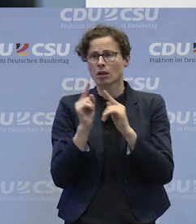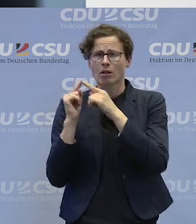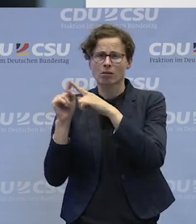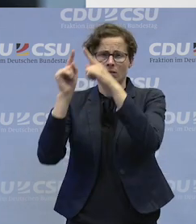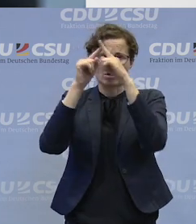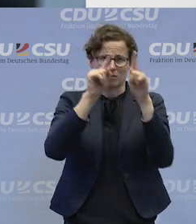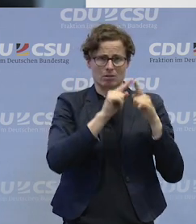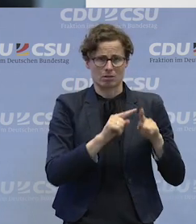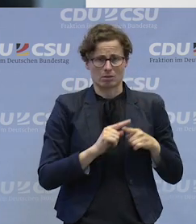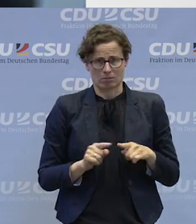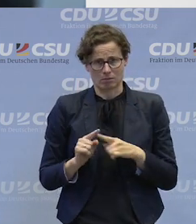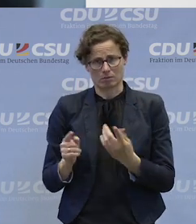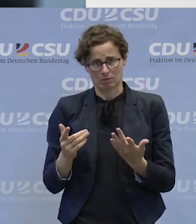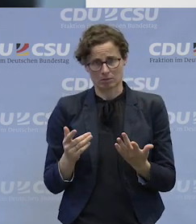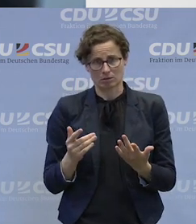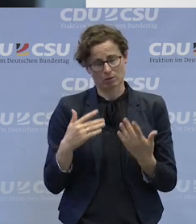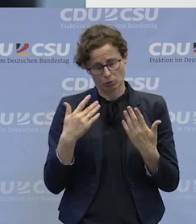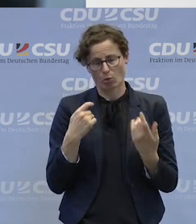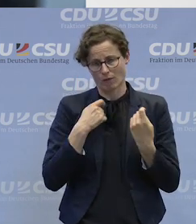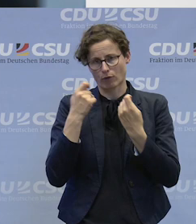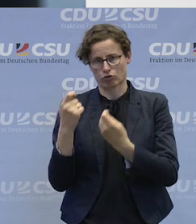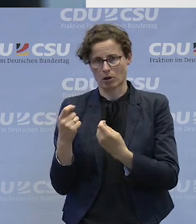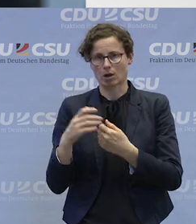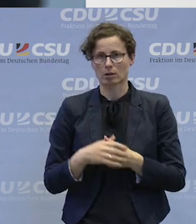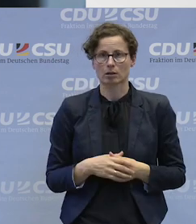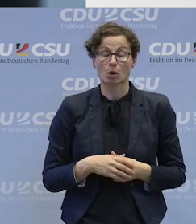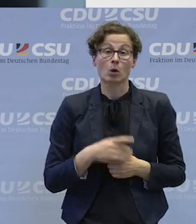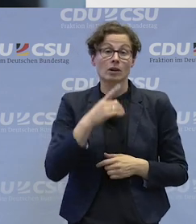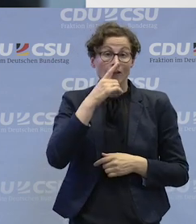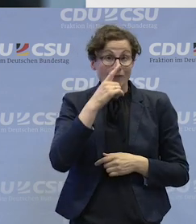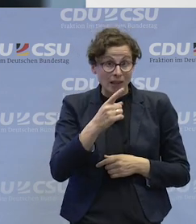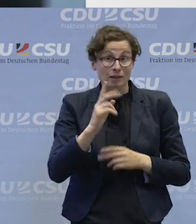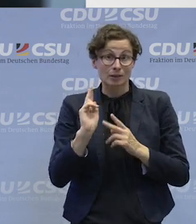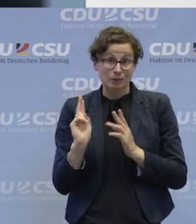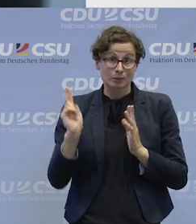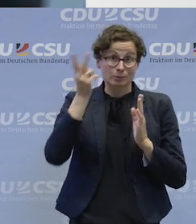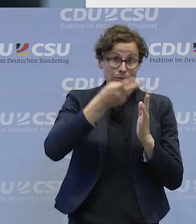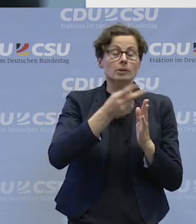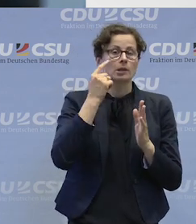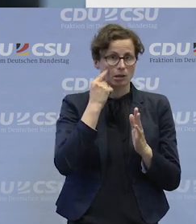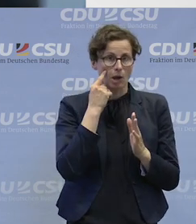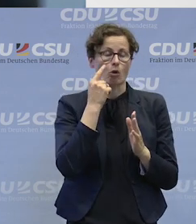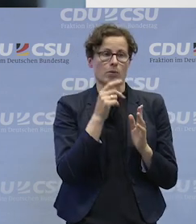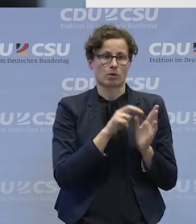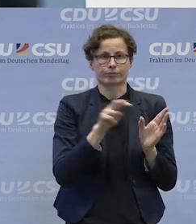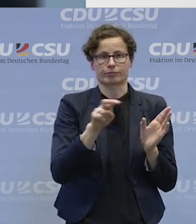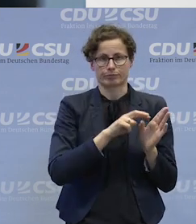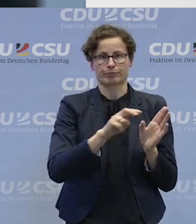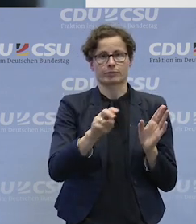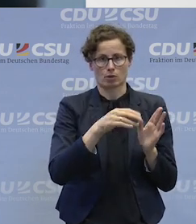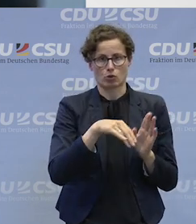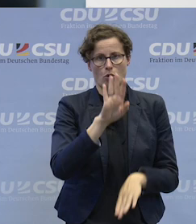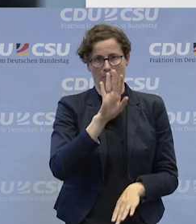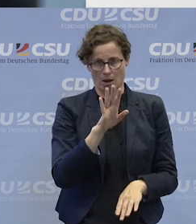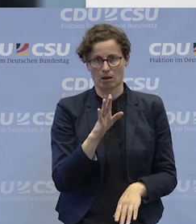betrachten bei dieser Geschichte. Und da kann ich mir auch vorstellen, dass der eine oder andere tatsächlich aus der Werkstatt rauskommen kann in Betrieb, wo er